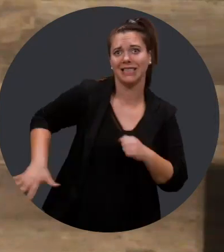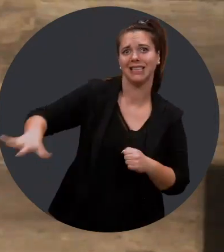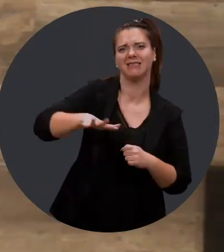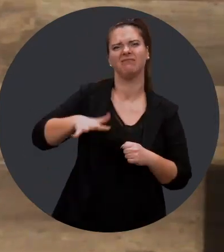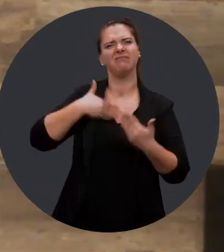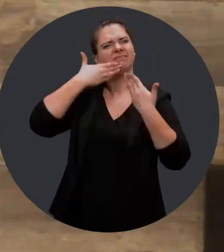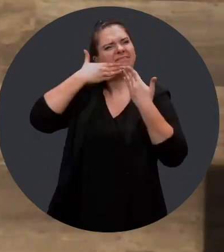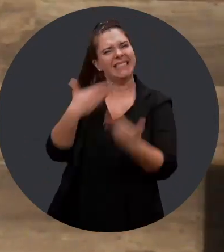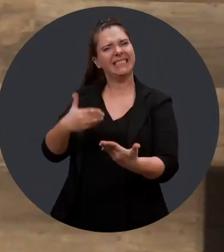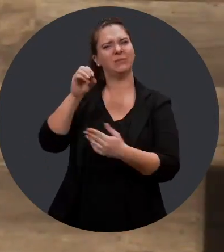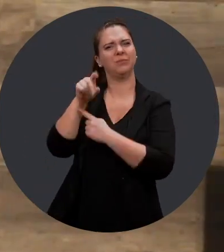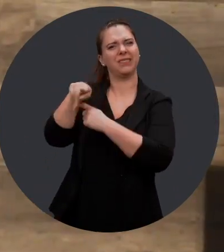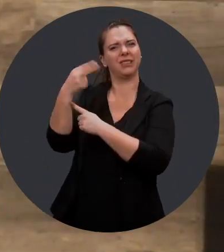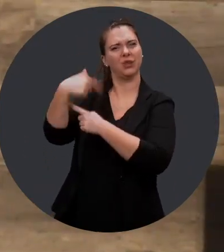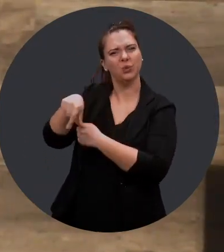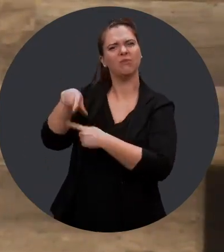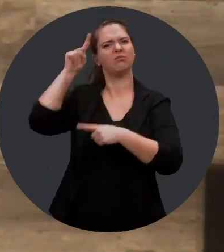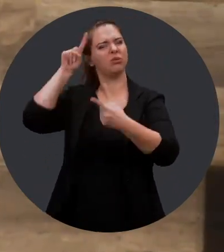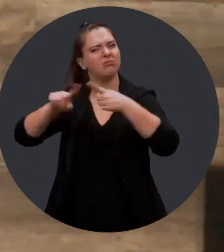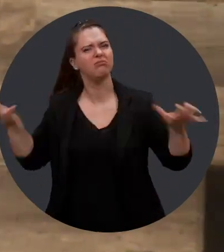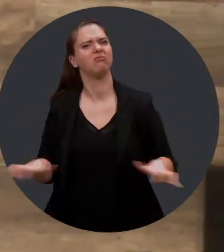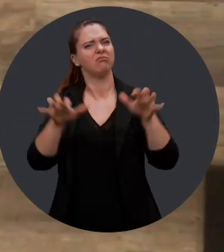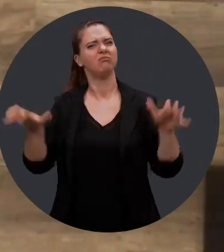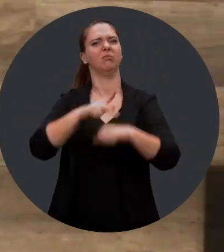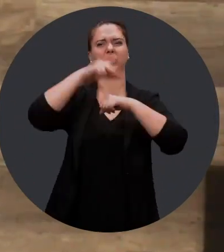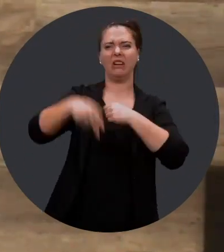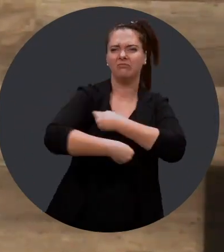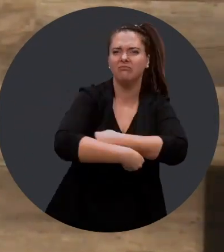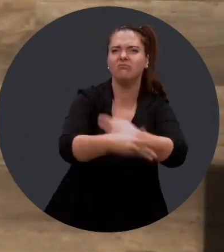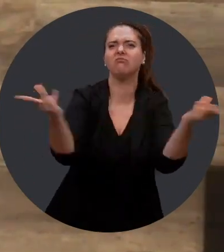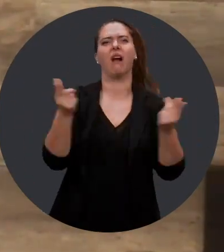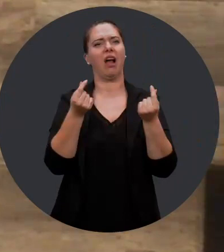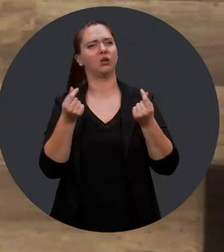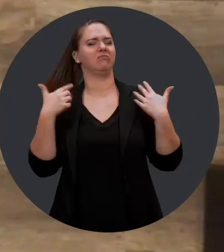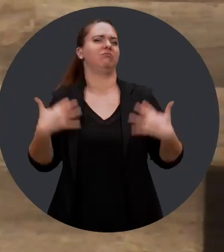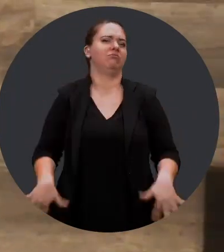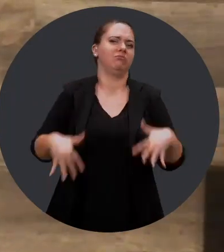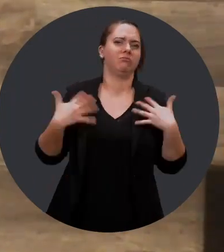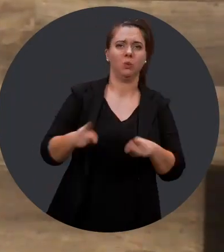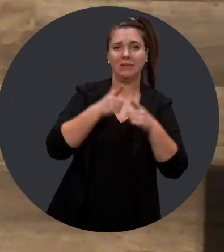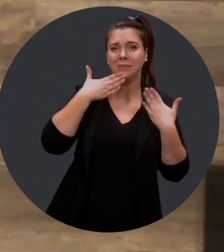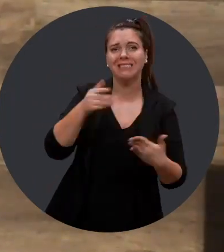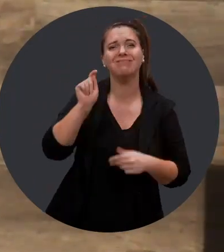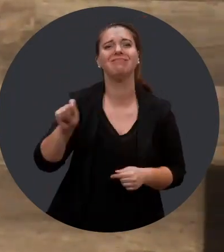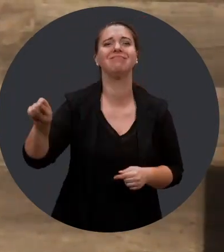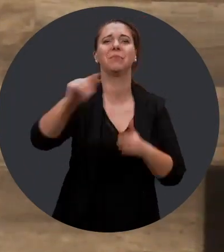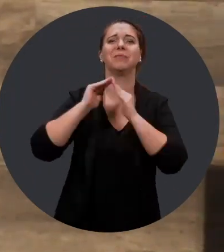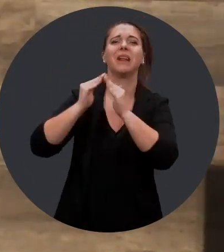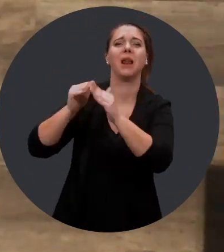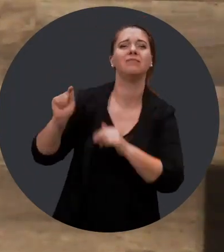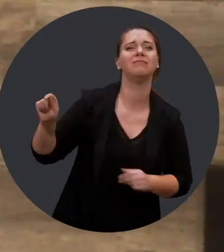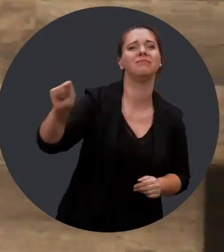que je remercie l'Office d'avoir cru en la faisabilité du projet par l'octroi du financement. Merci aussi aux